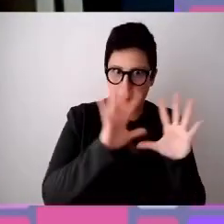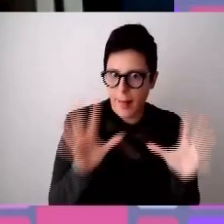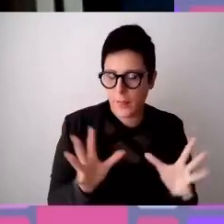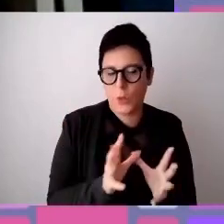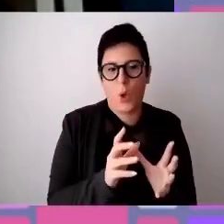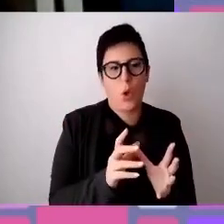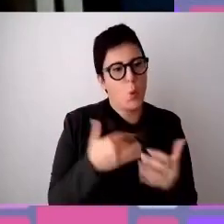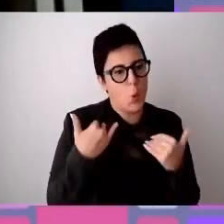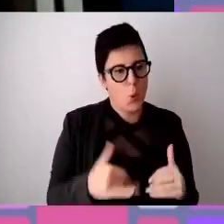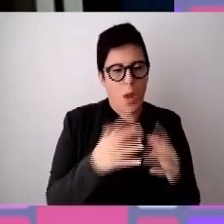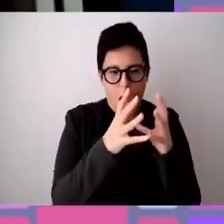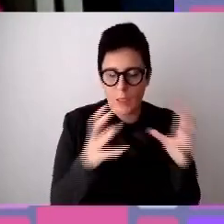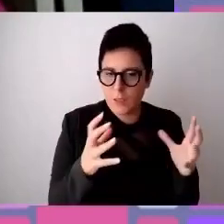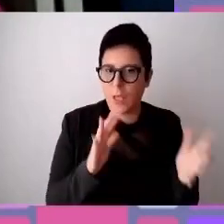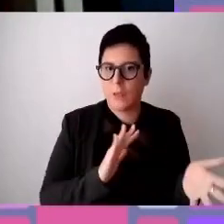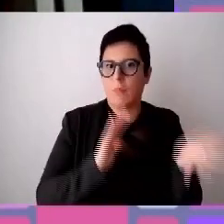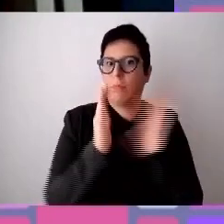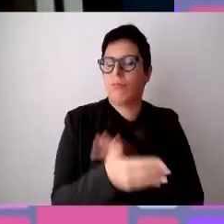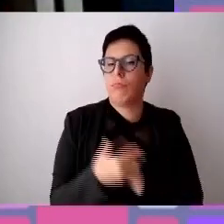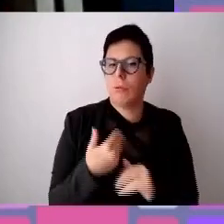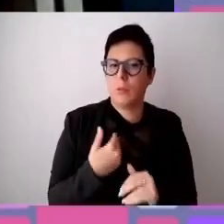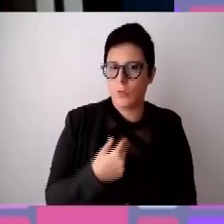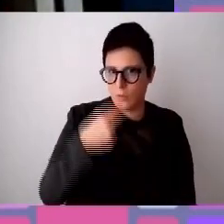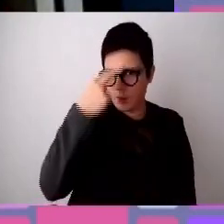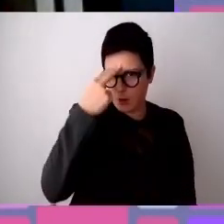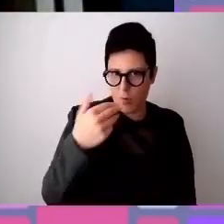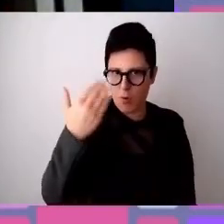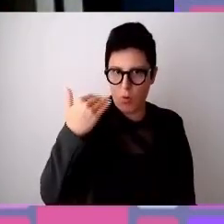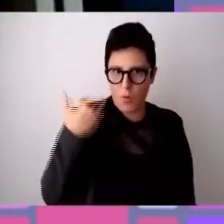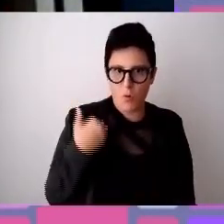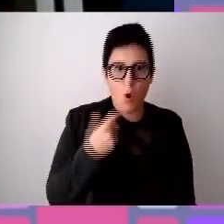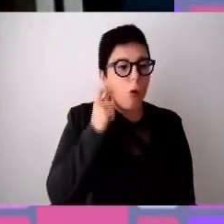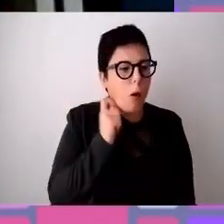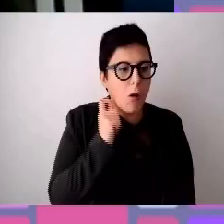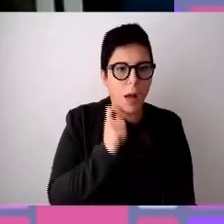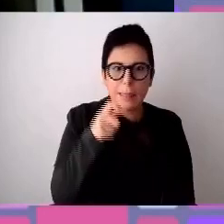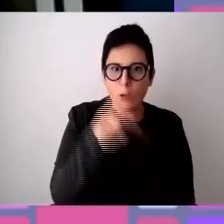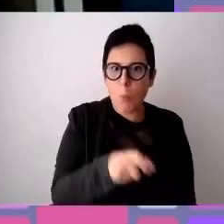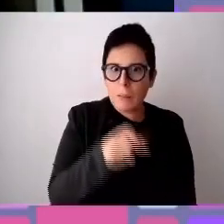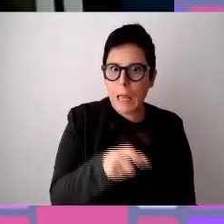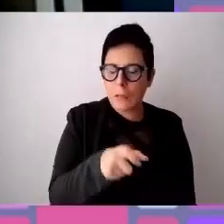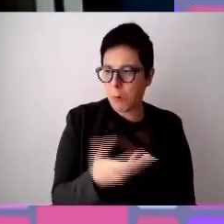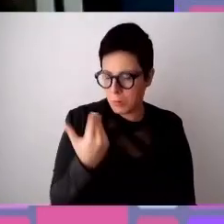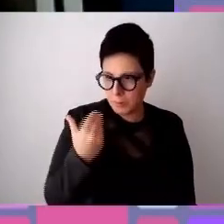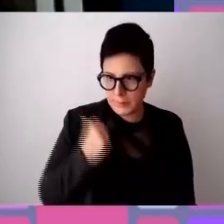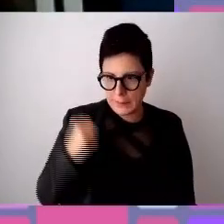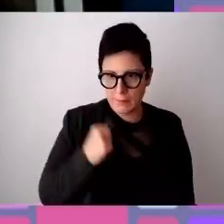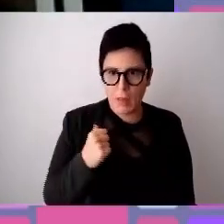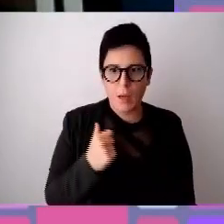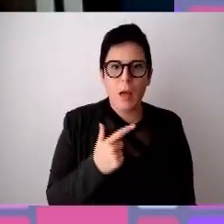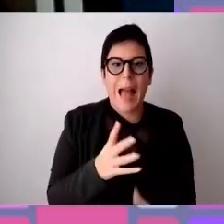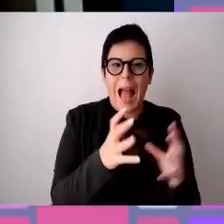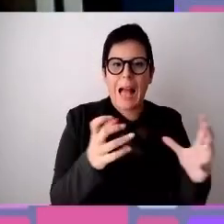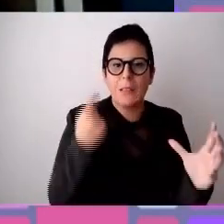è innescato nelle aziende. Io ricordo, quando sono più giovane, appunto i collocamenti obbligatori significa che erano